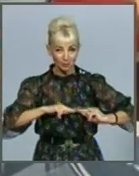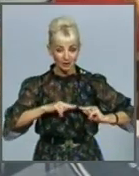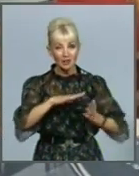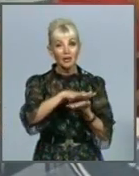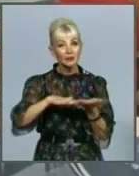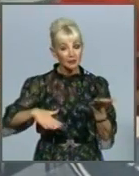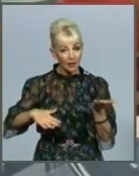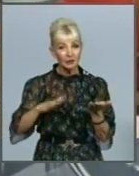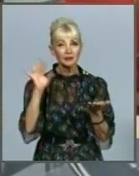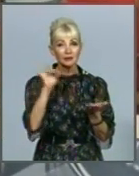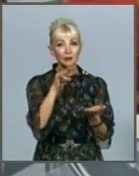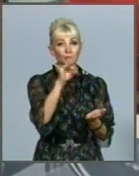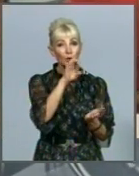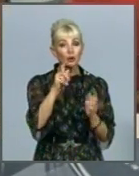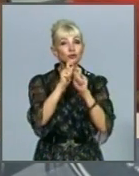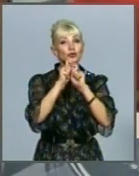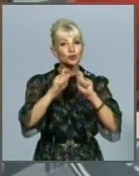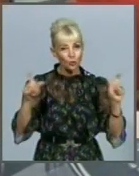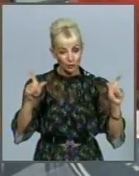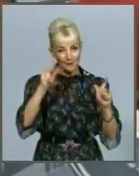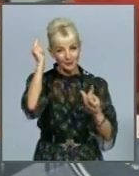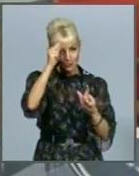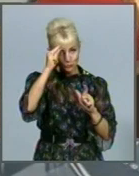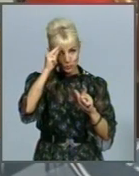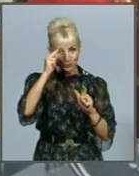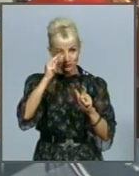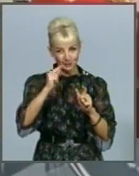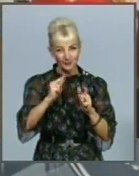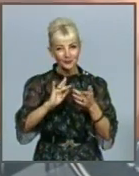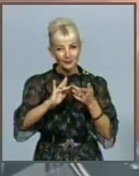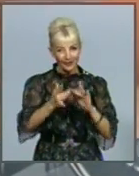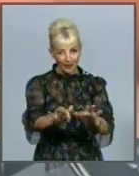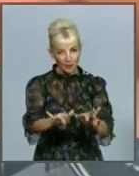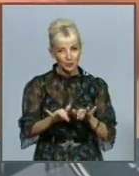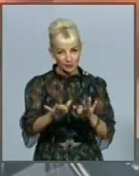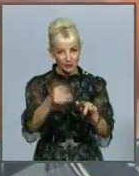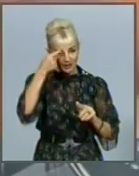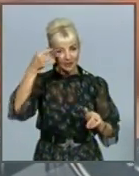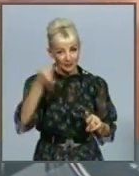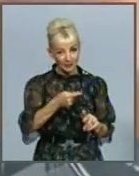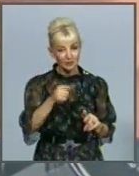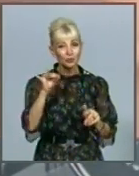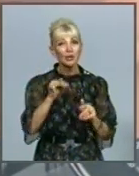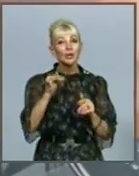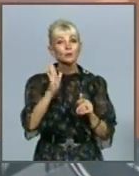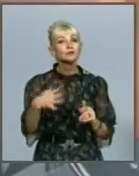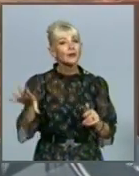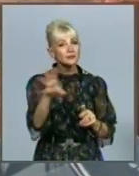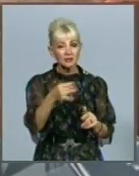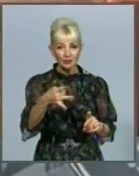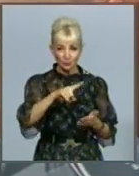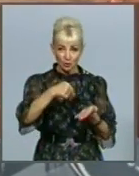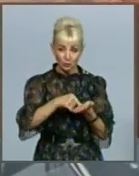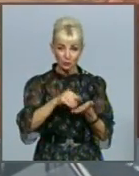триватиме і проєкт «Школа цифрових трансформацій». Вона відбудеться у всіх районах міста і за потреби, кажуть організатори,